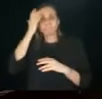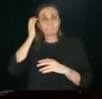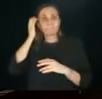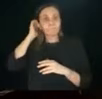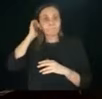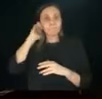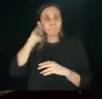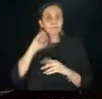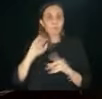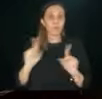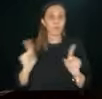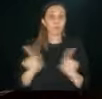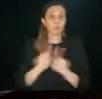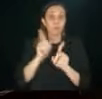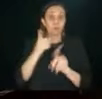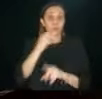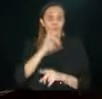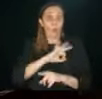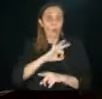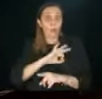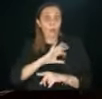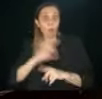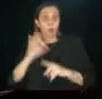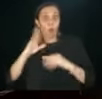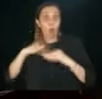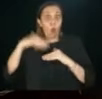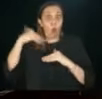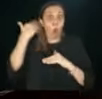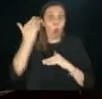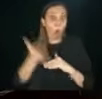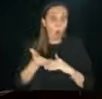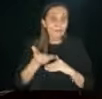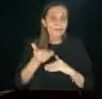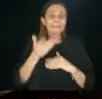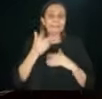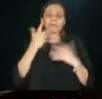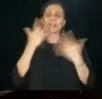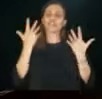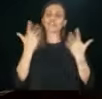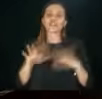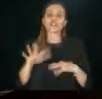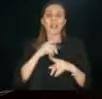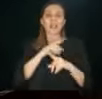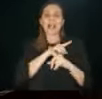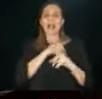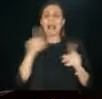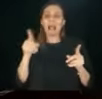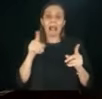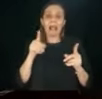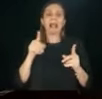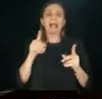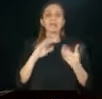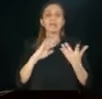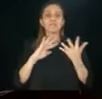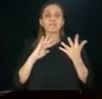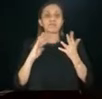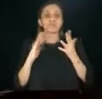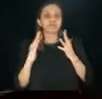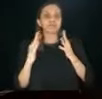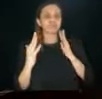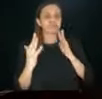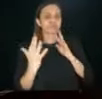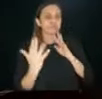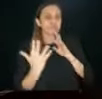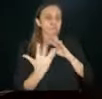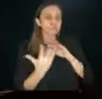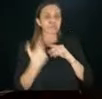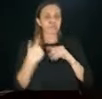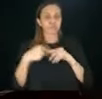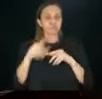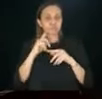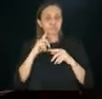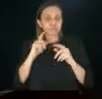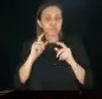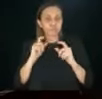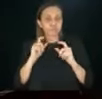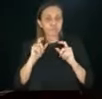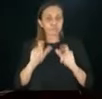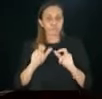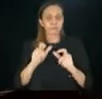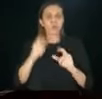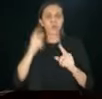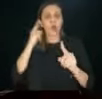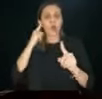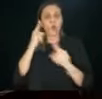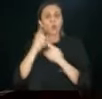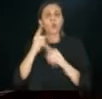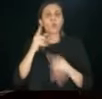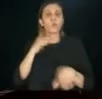stesso livello di incassi o superiore, ma si stanno ormai votando a dedicare e